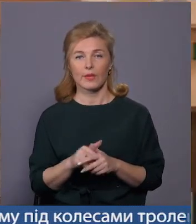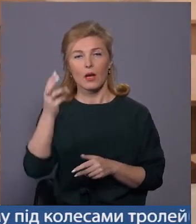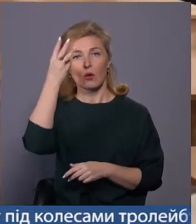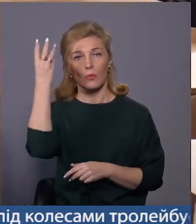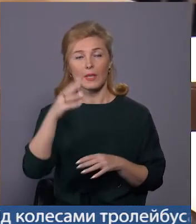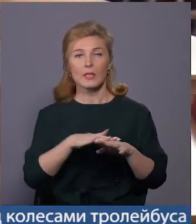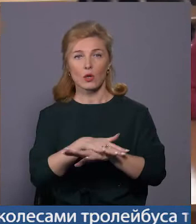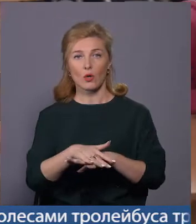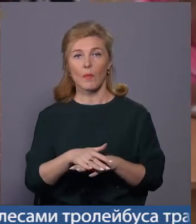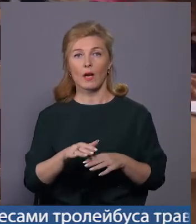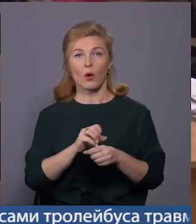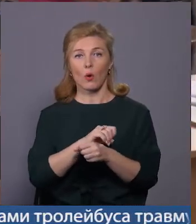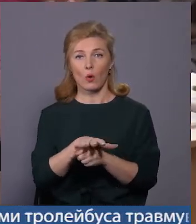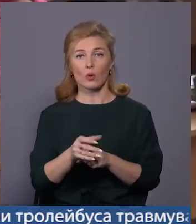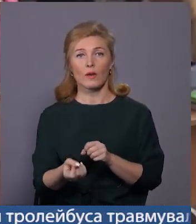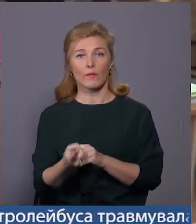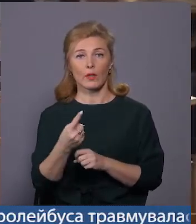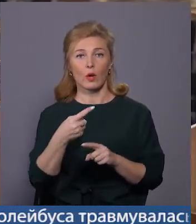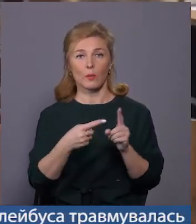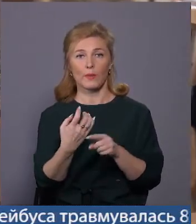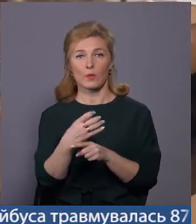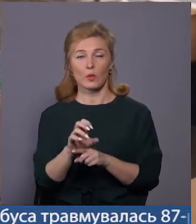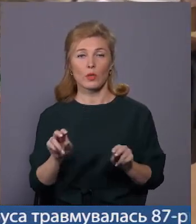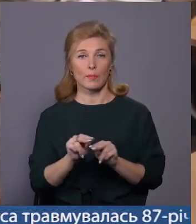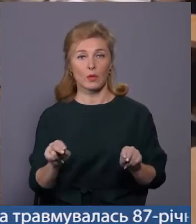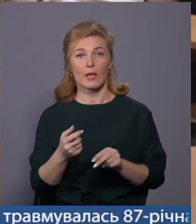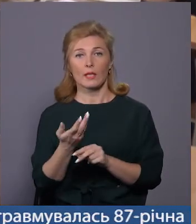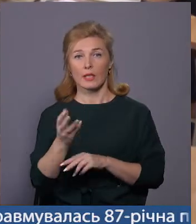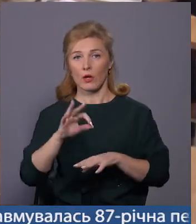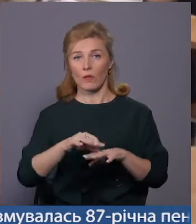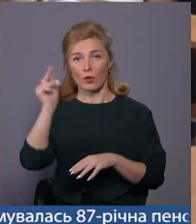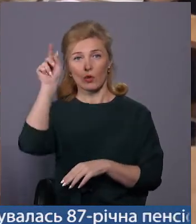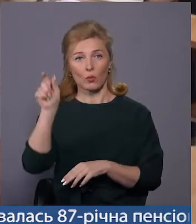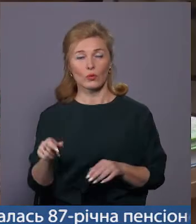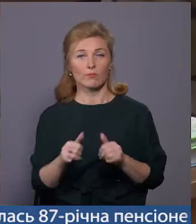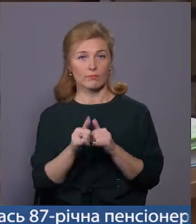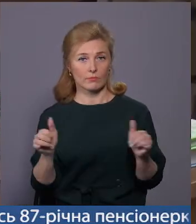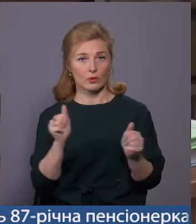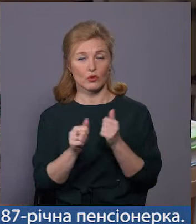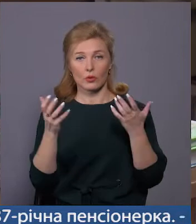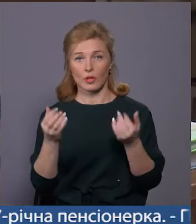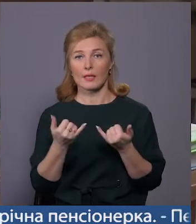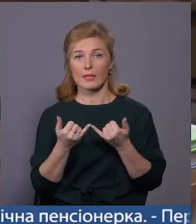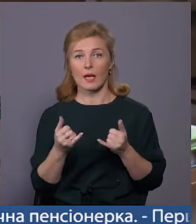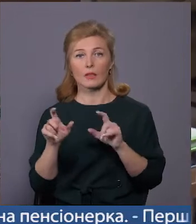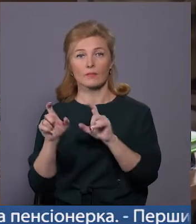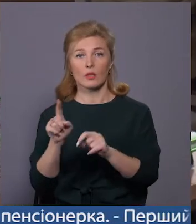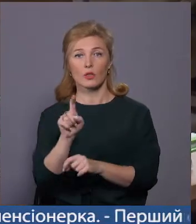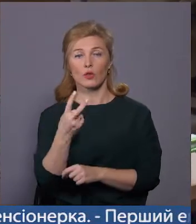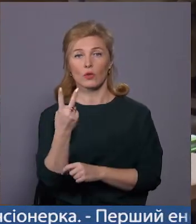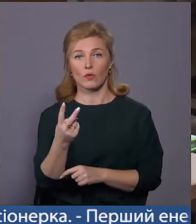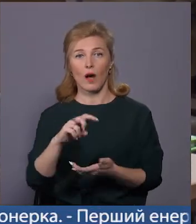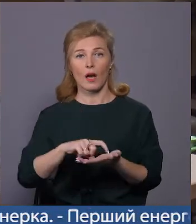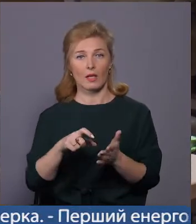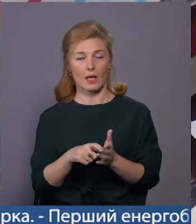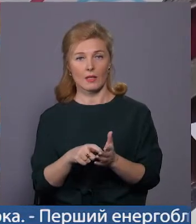Хмельницькій громаді коронавірус виявили у майже півсотні педагогів. Кількість хворих учнів зростає щодня. Наразі на карантині 102 класи закладів